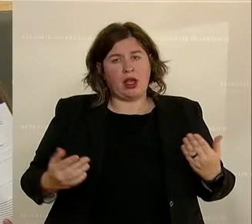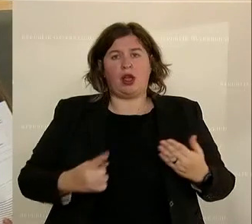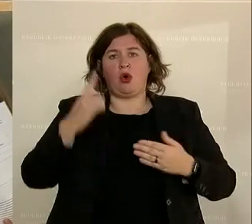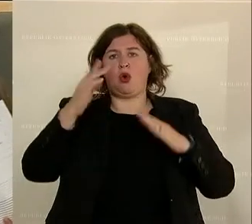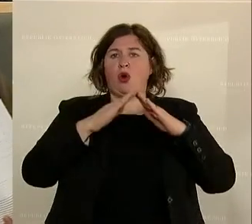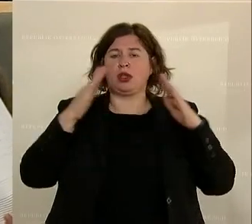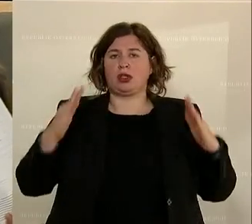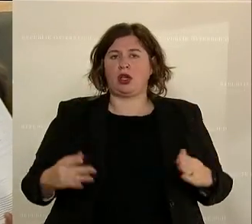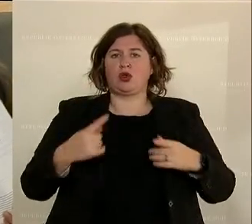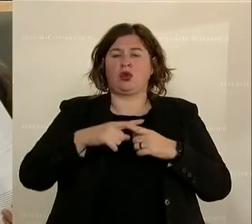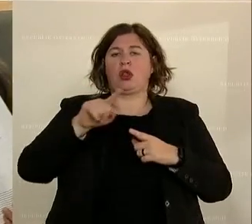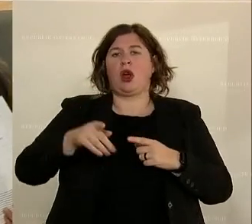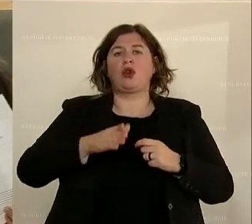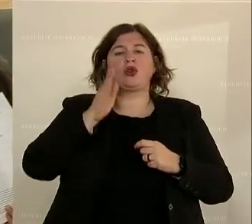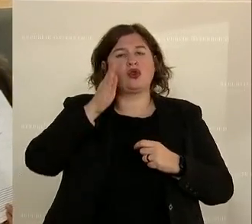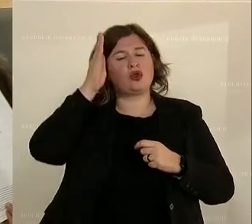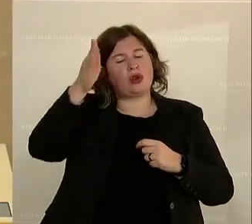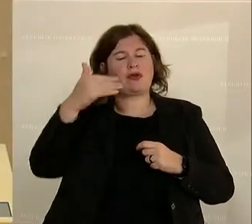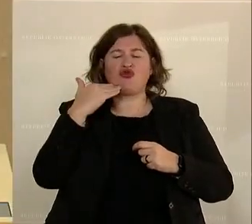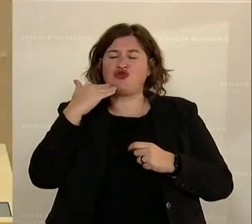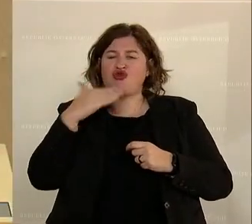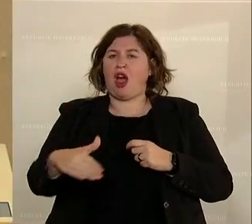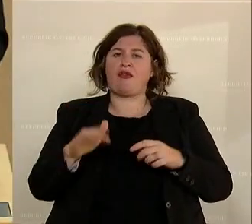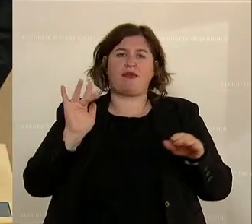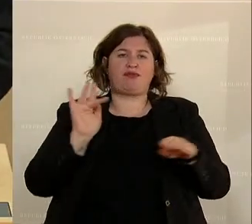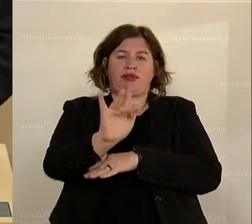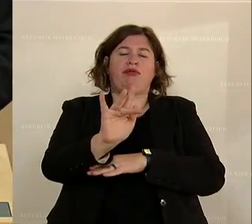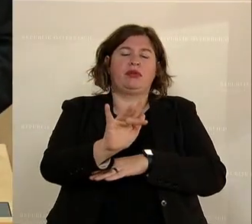Haus und auch in Zukunft auf das Schärfste verurteilen.